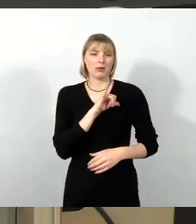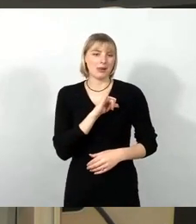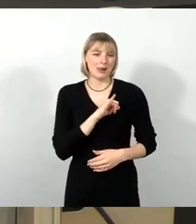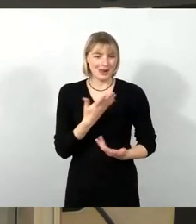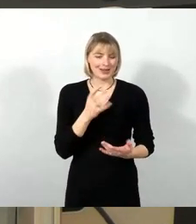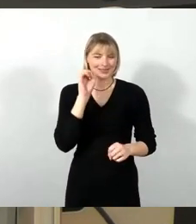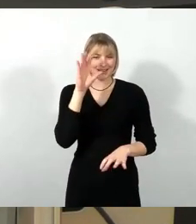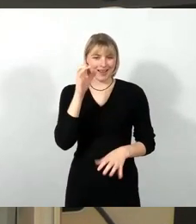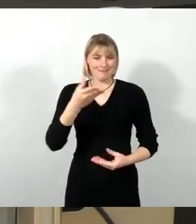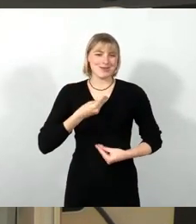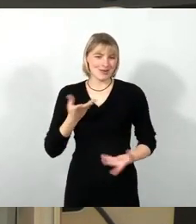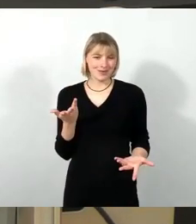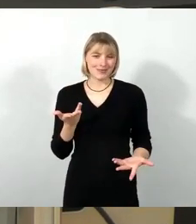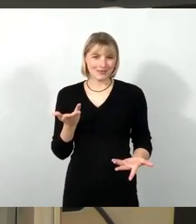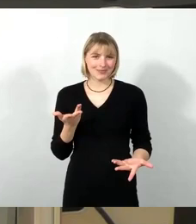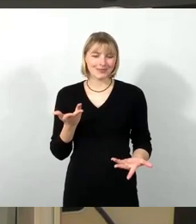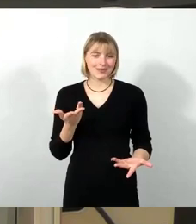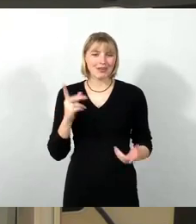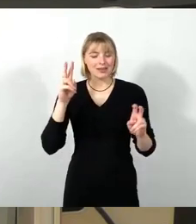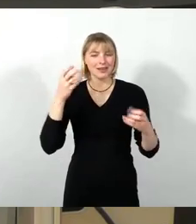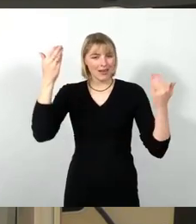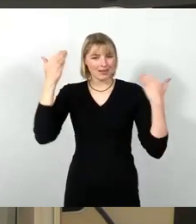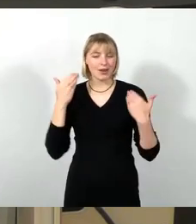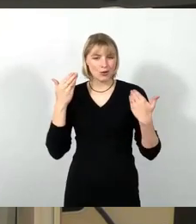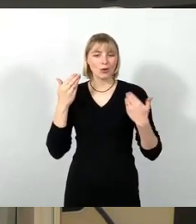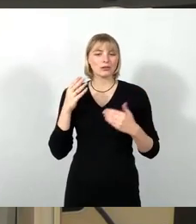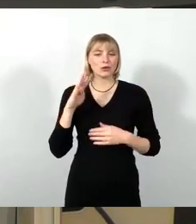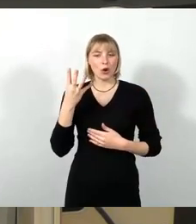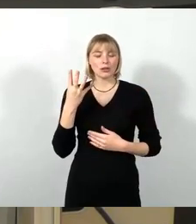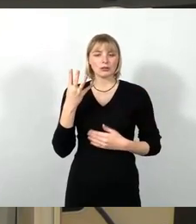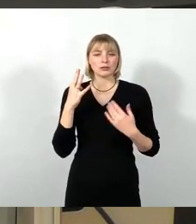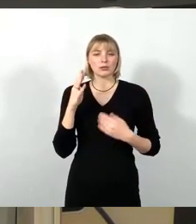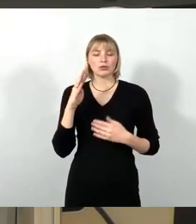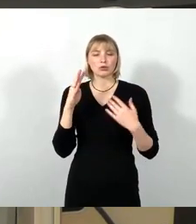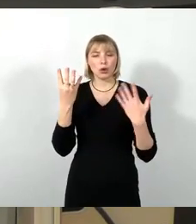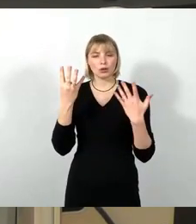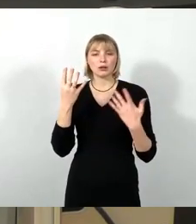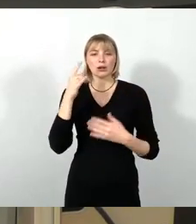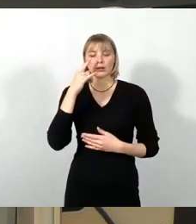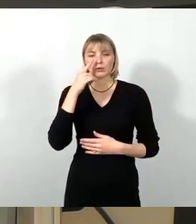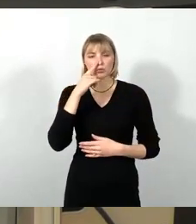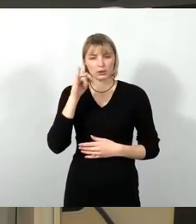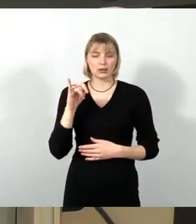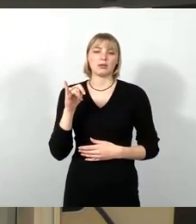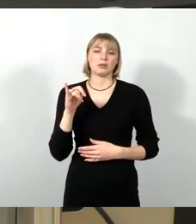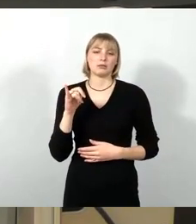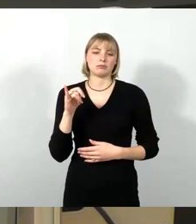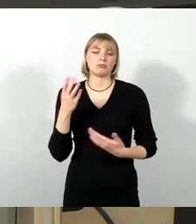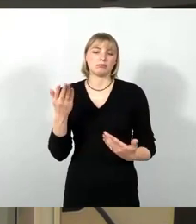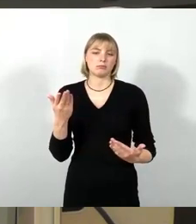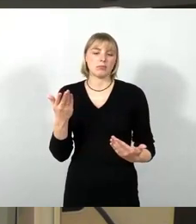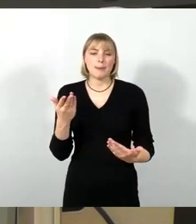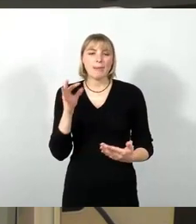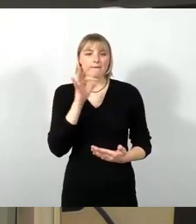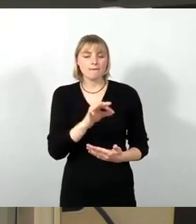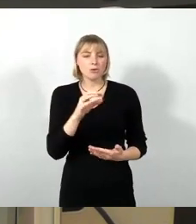Hintergrund des 9. Juni. Aber es wäre eine Blamage für diesen Stadtrat. Deshalb geben Sie sich einen Ruck und bringen Sie